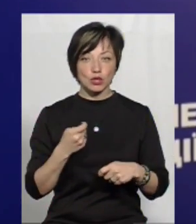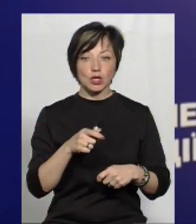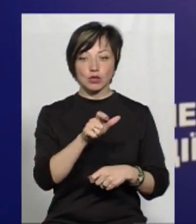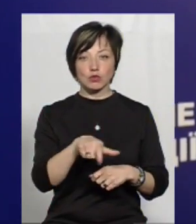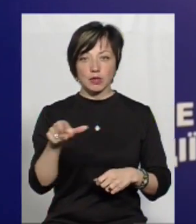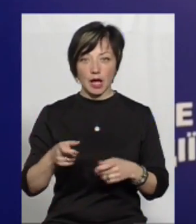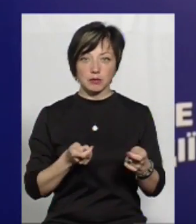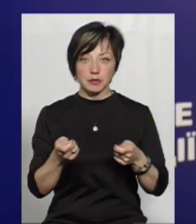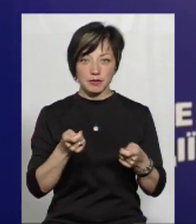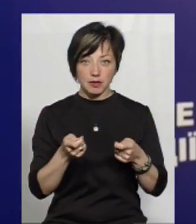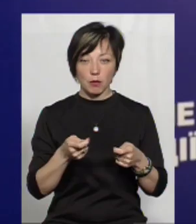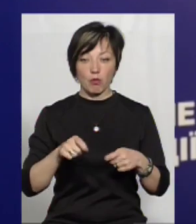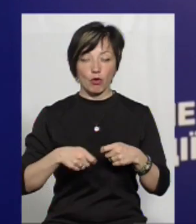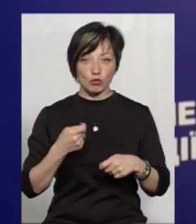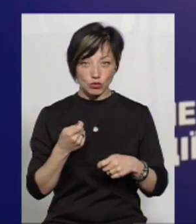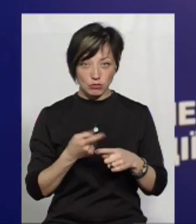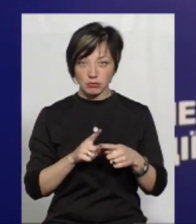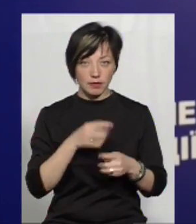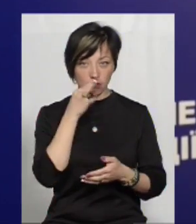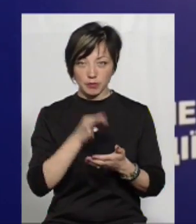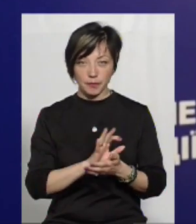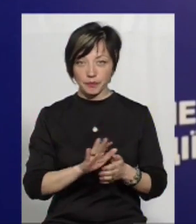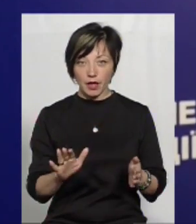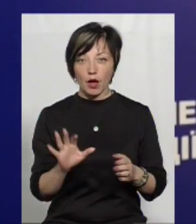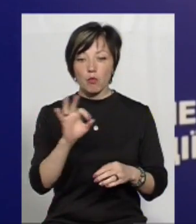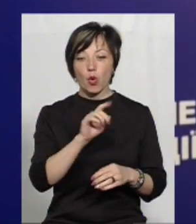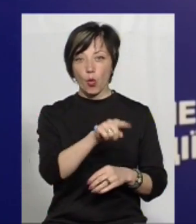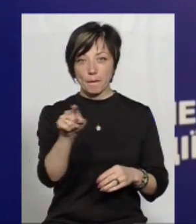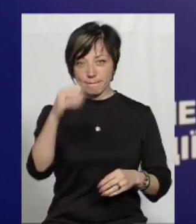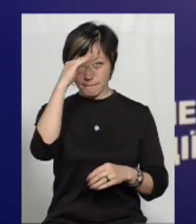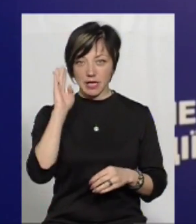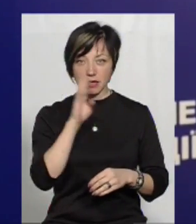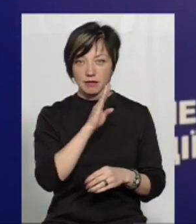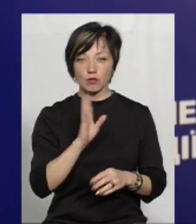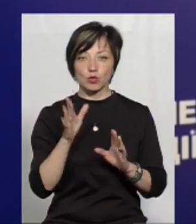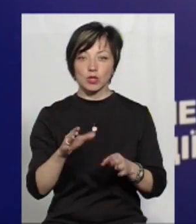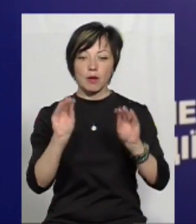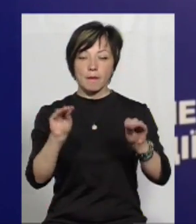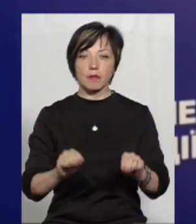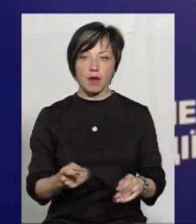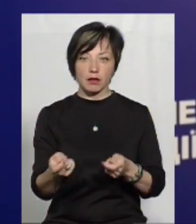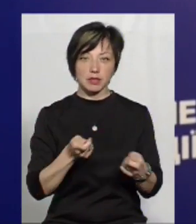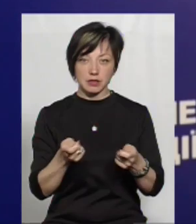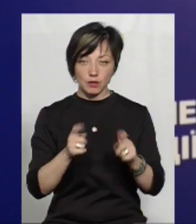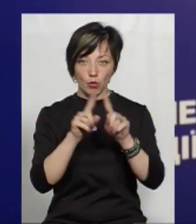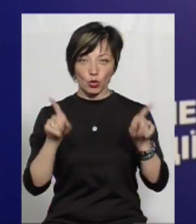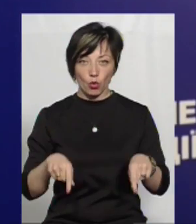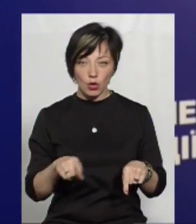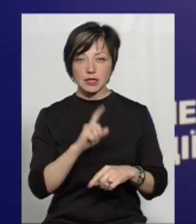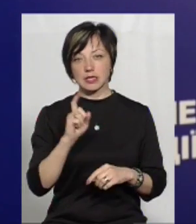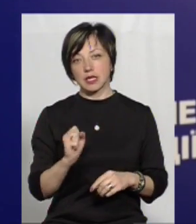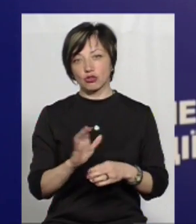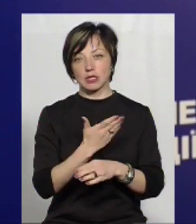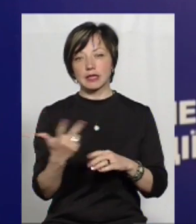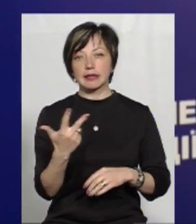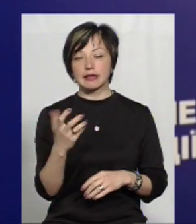'єктами адміністративних правопорушень, тому відносно батьків усіх підлітків будуть складені адміністративні протоколи за